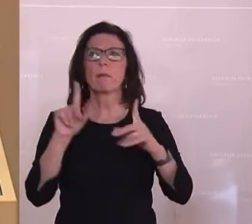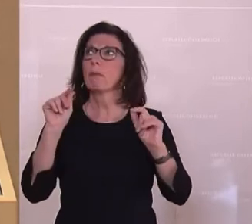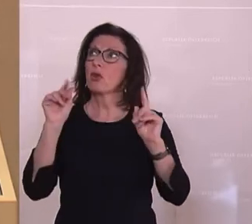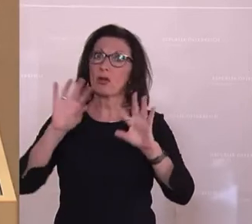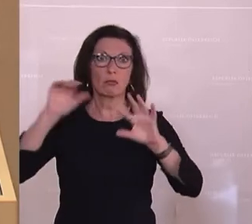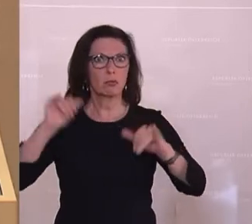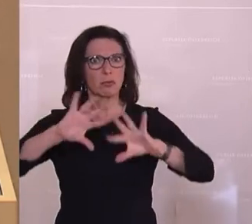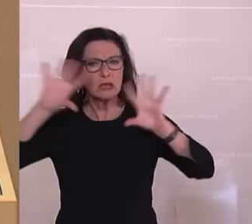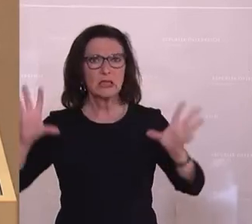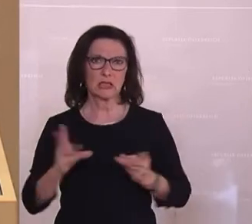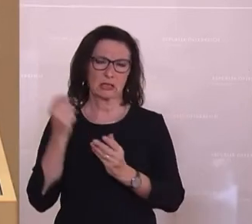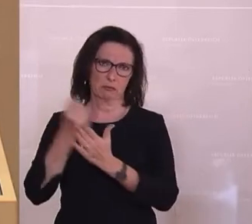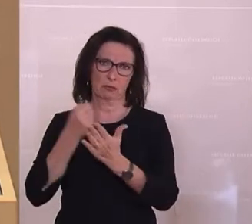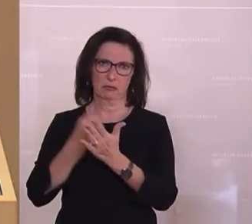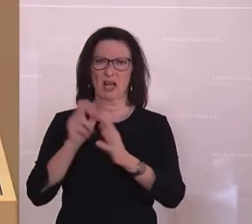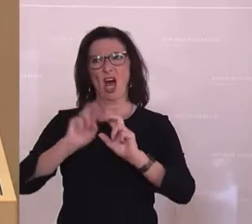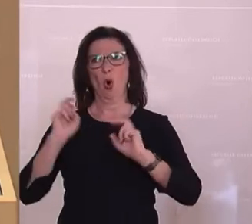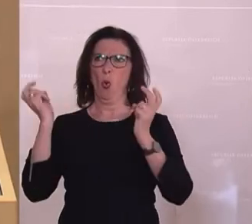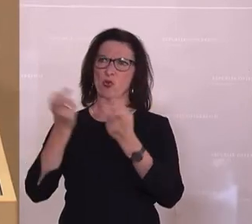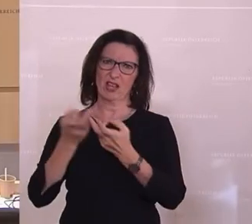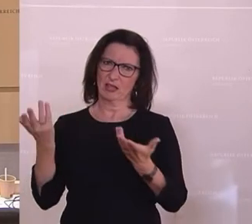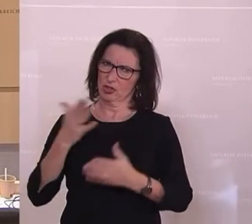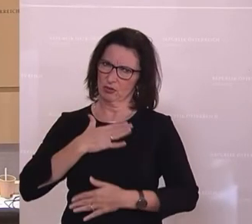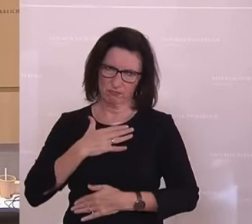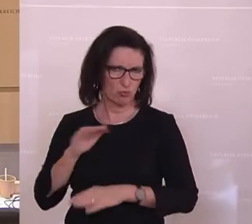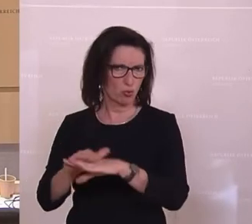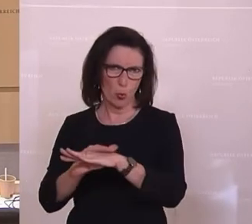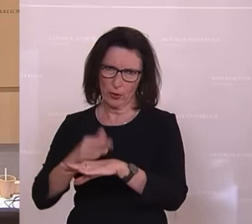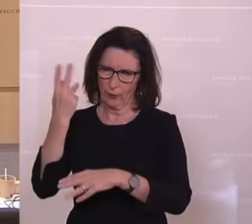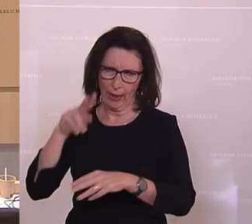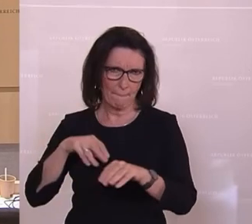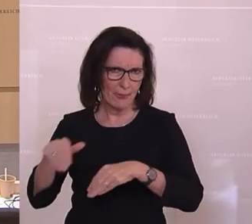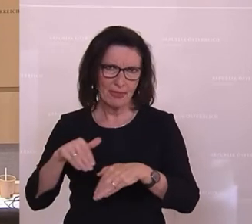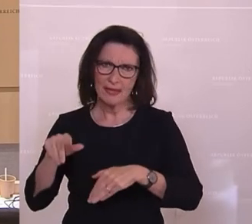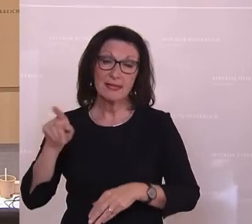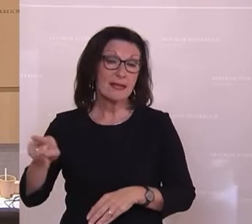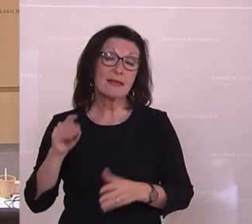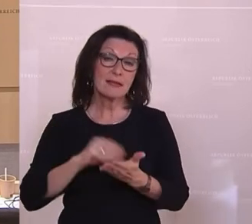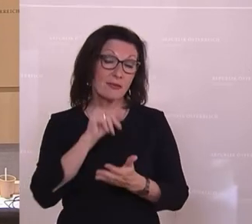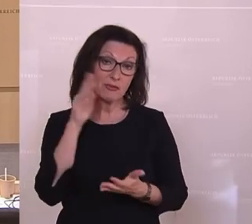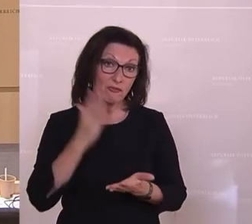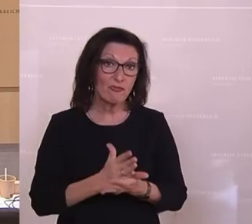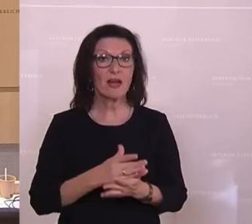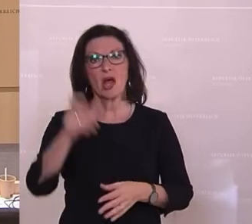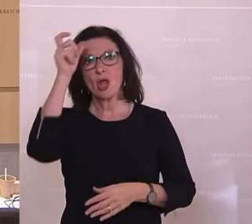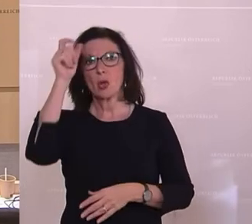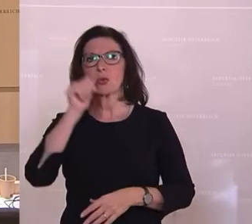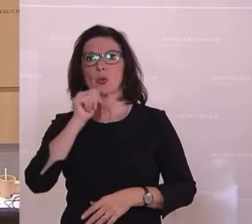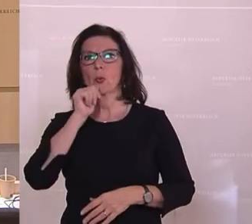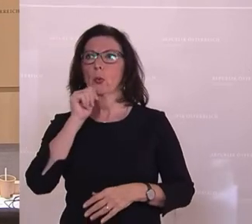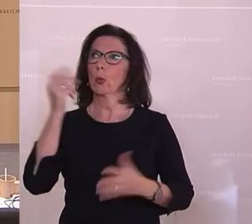Respekt, Herr Minister, da wird ein runder Tisch alleine nicht ausreichen. Aber wir sind in Gleichstellungsfragen von der türkis-grünen Regierung leider nicht,